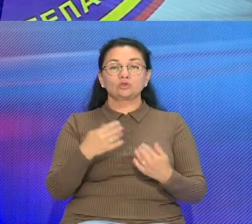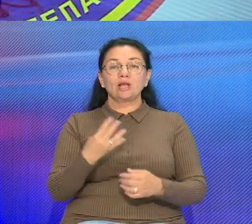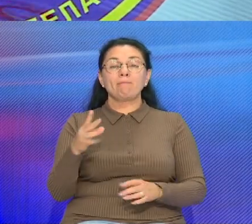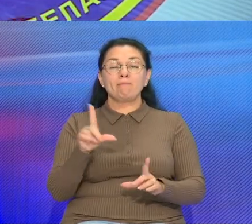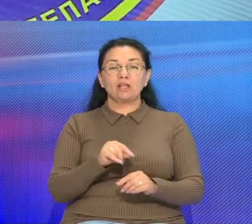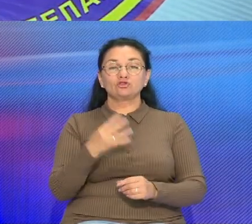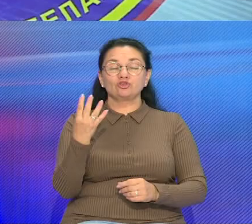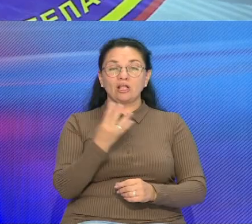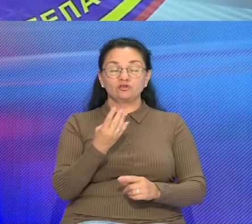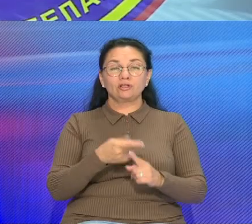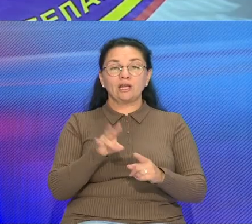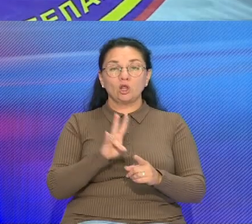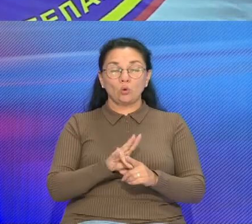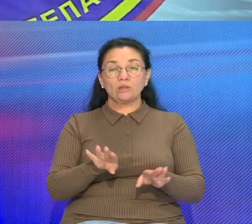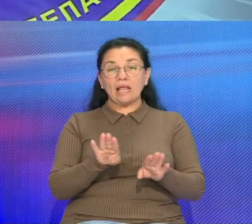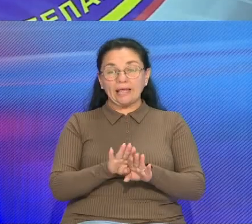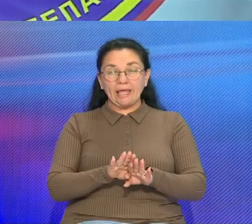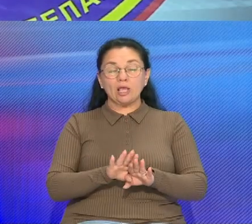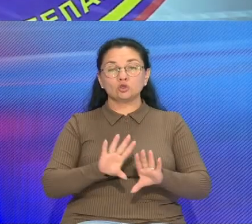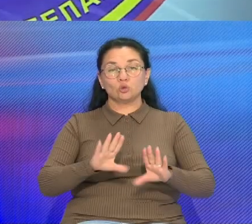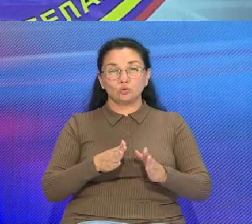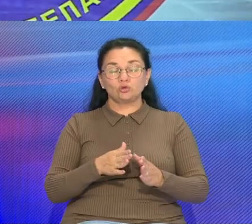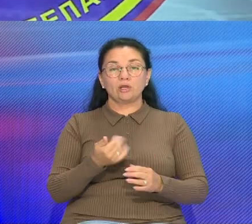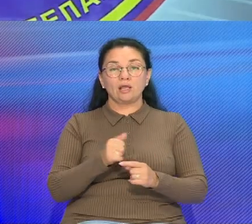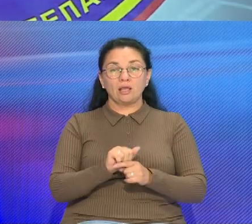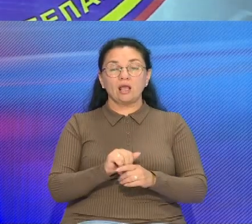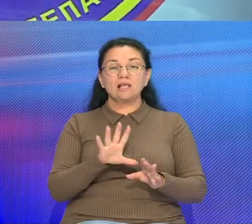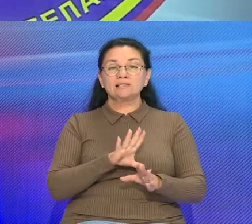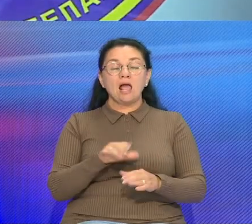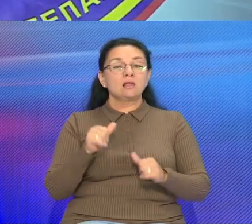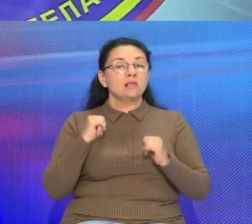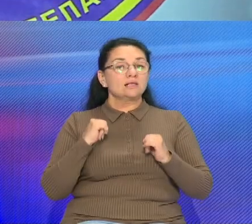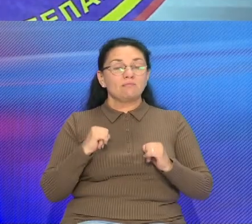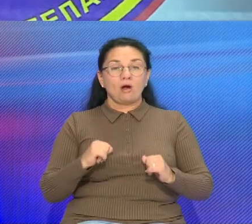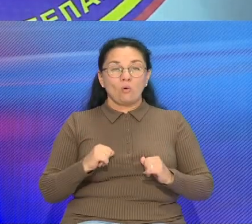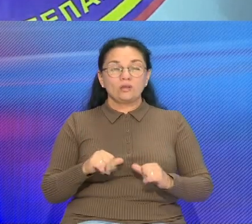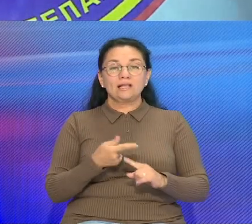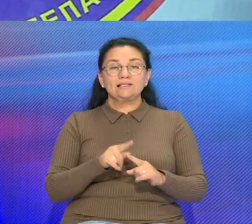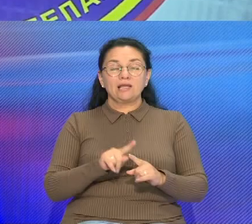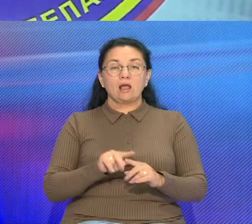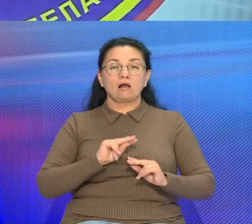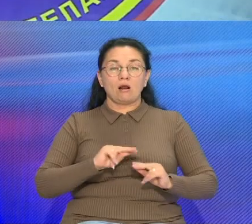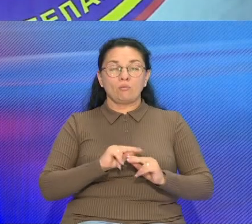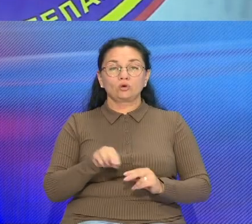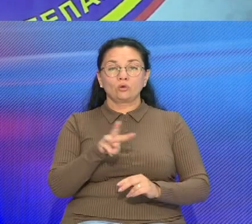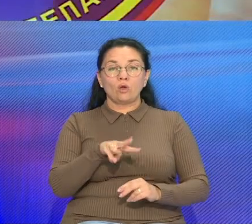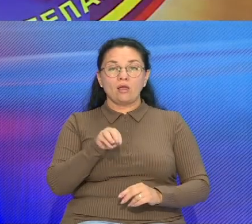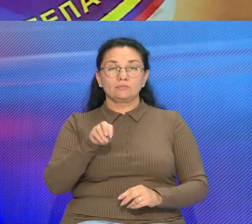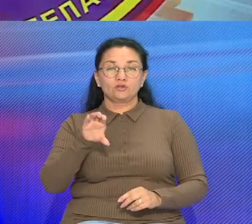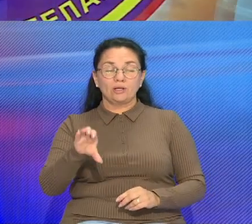однак вогненные здарыни с машинами Усе ровно выкликают за непокойность работников Министерства по надзвышайных